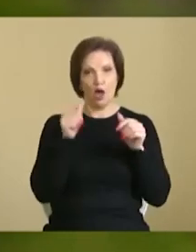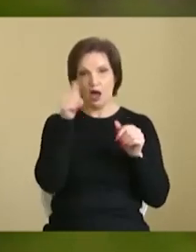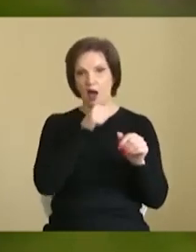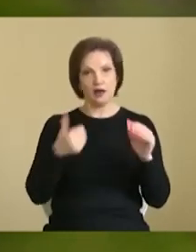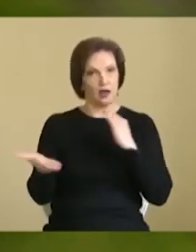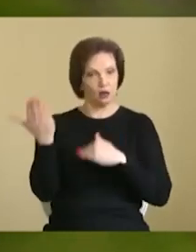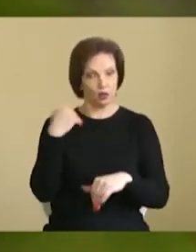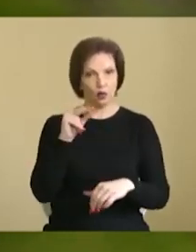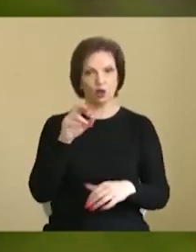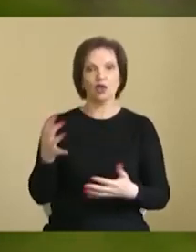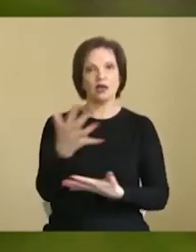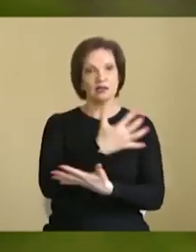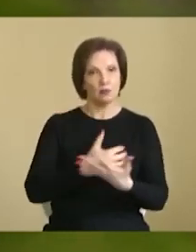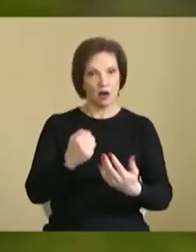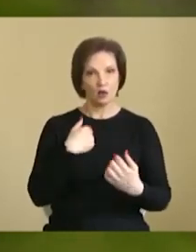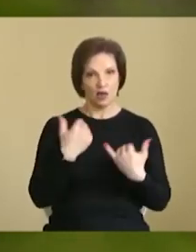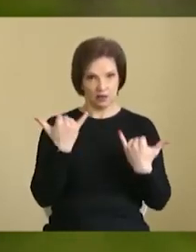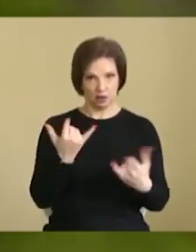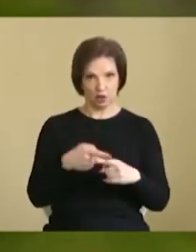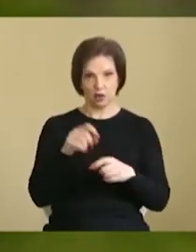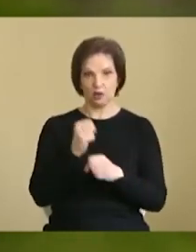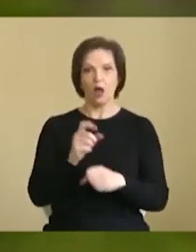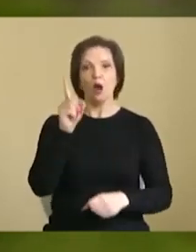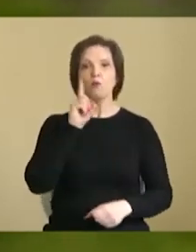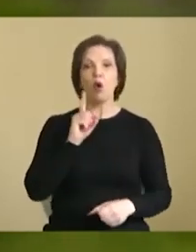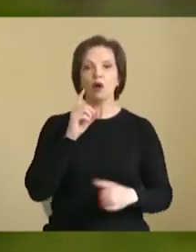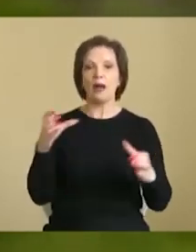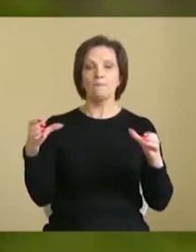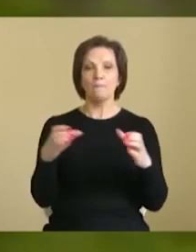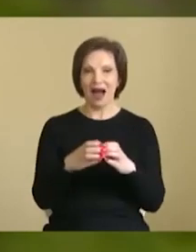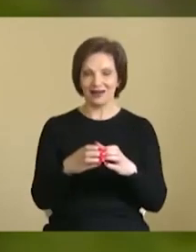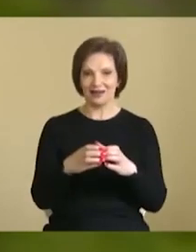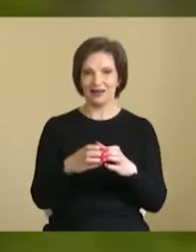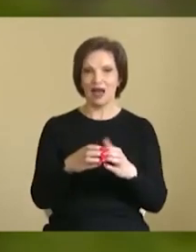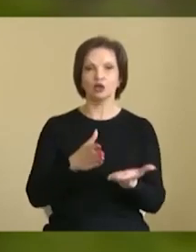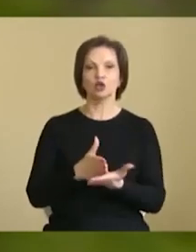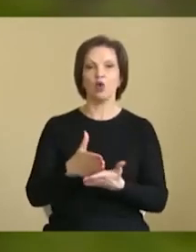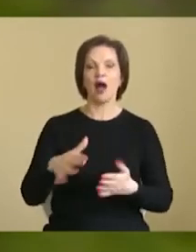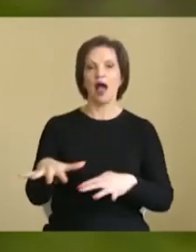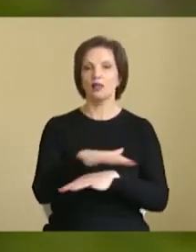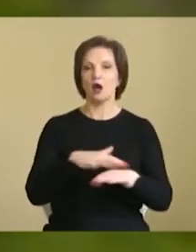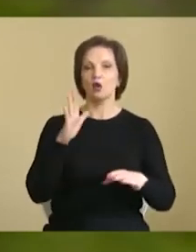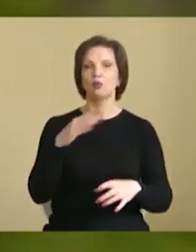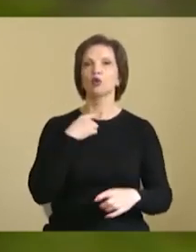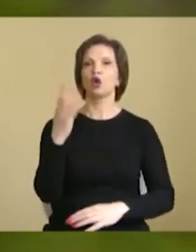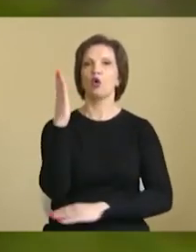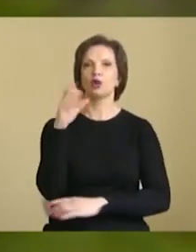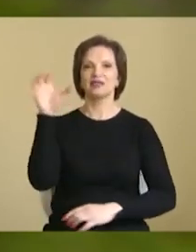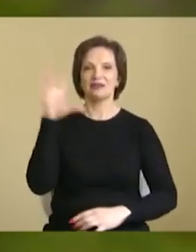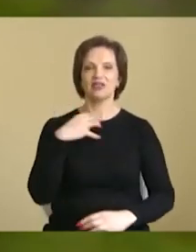чи збираюся я розпустити парламент? Поки партія «Слуга народу» буде голосувати за всі важливі